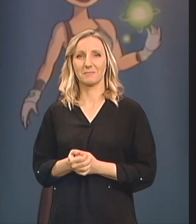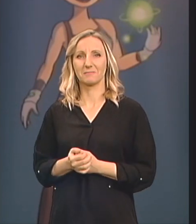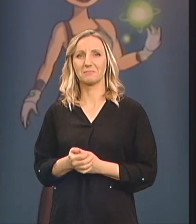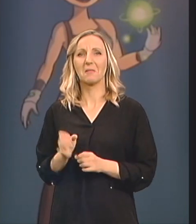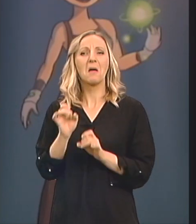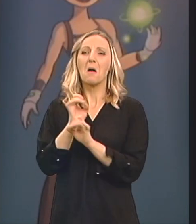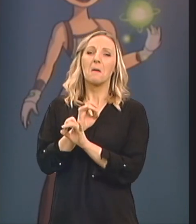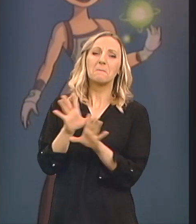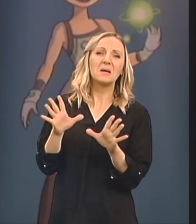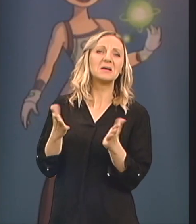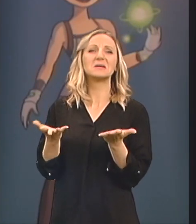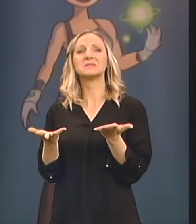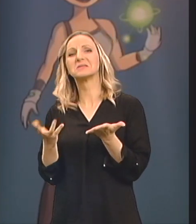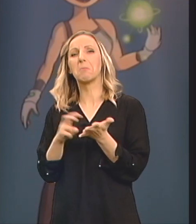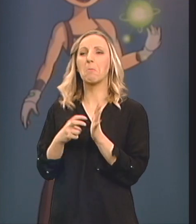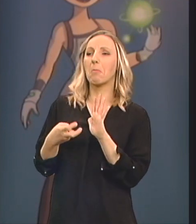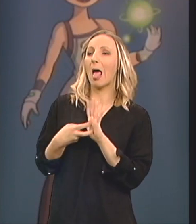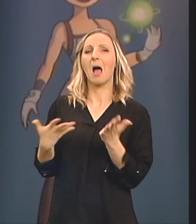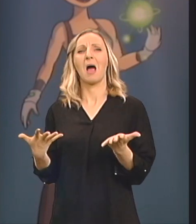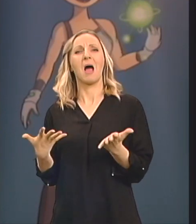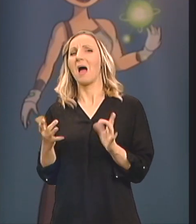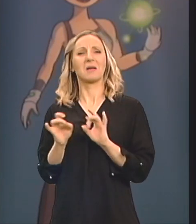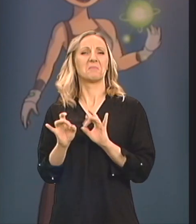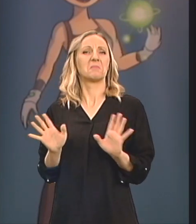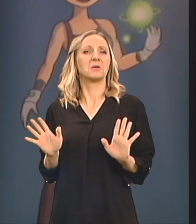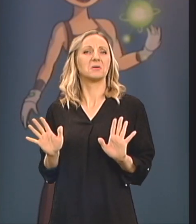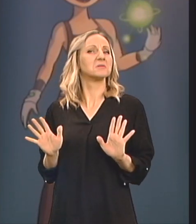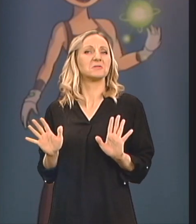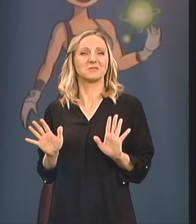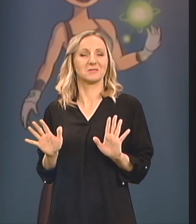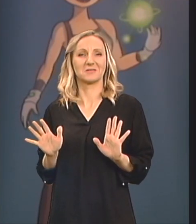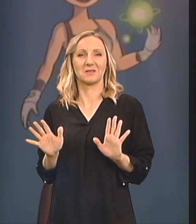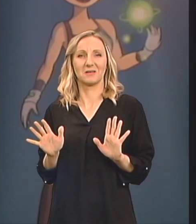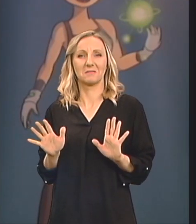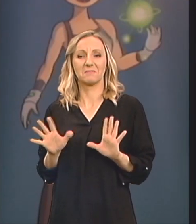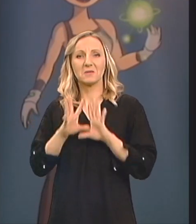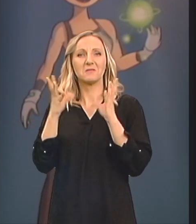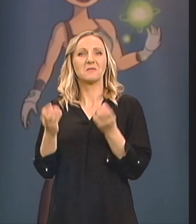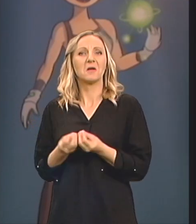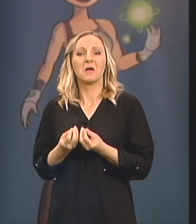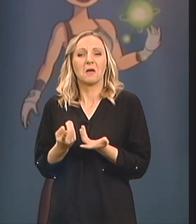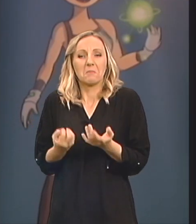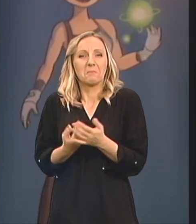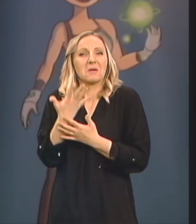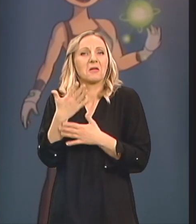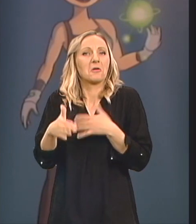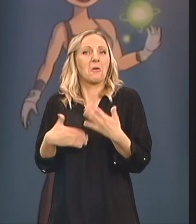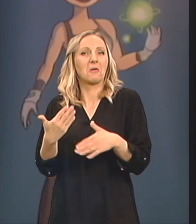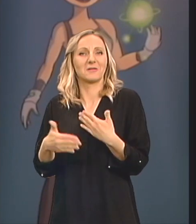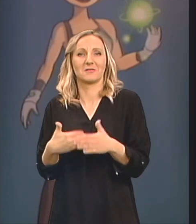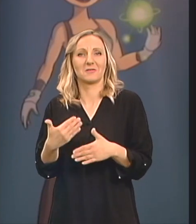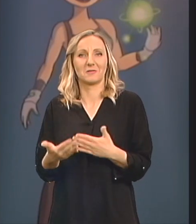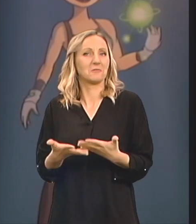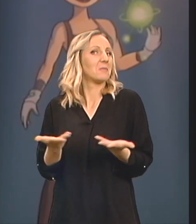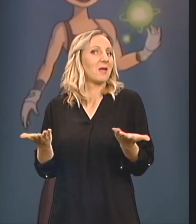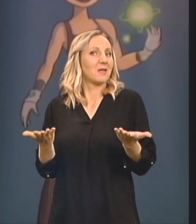Bez nekog plana Bez nekih onako Sve je išlo spontano Ali